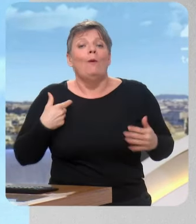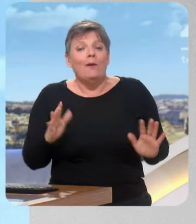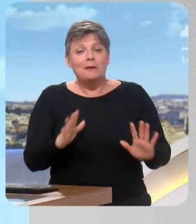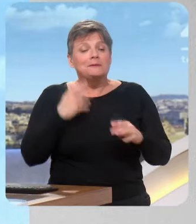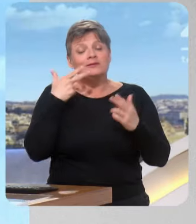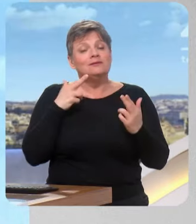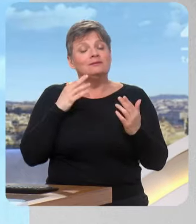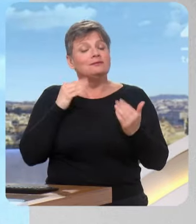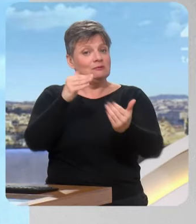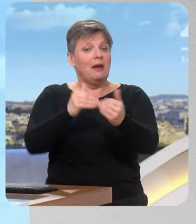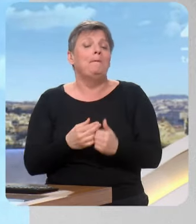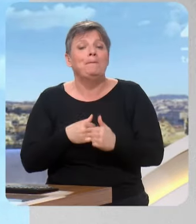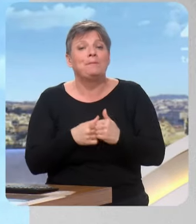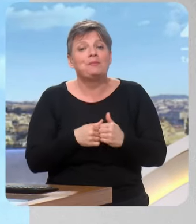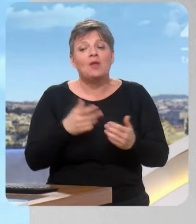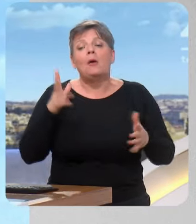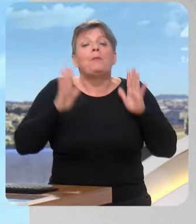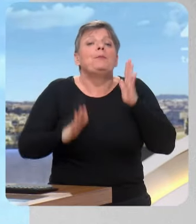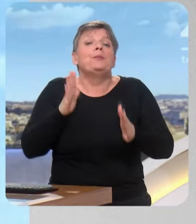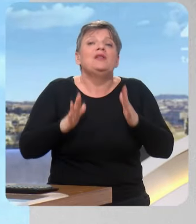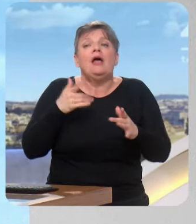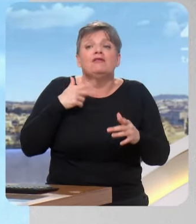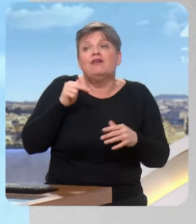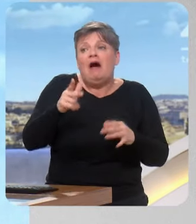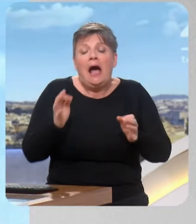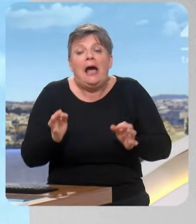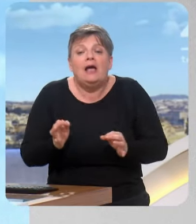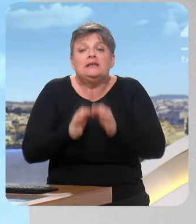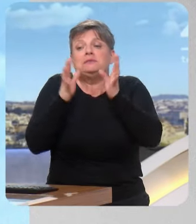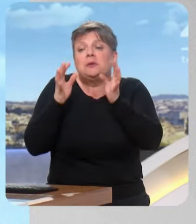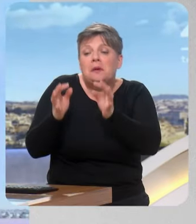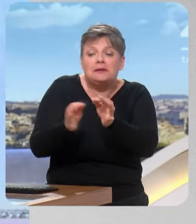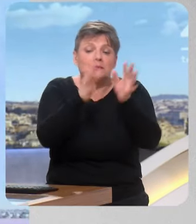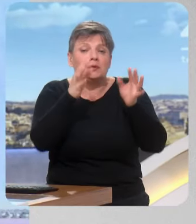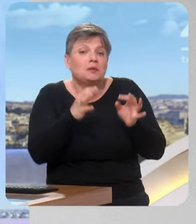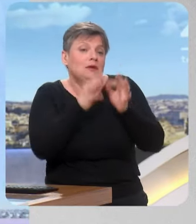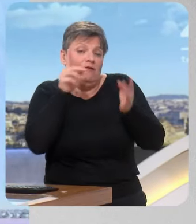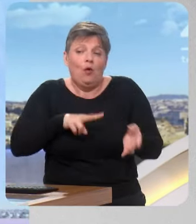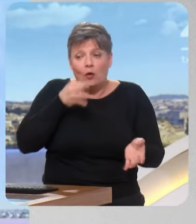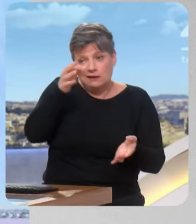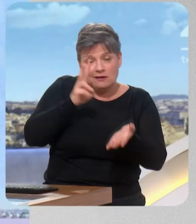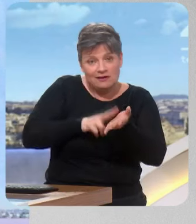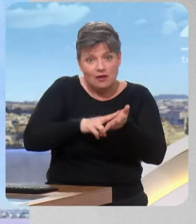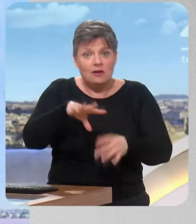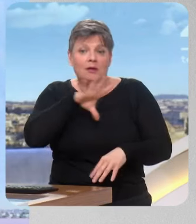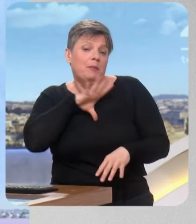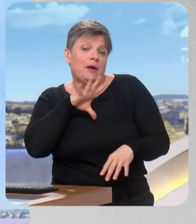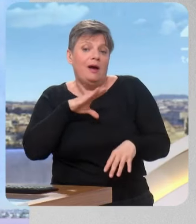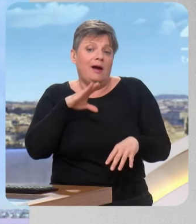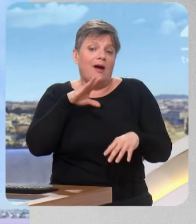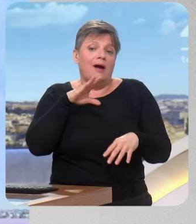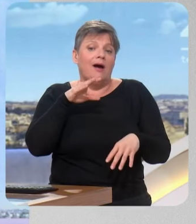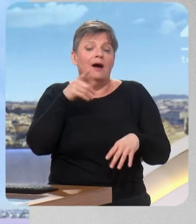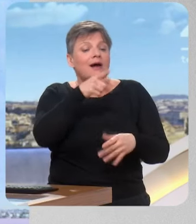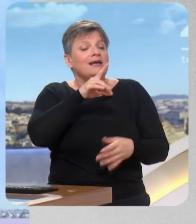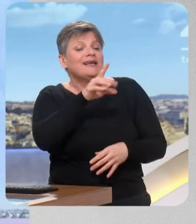qu'il y aura peut-être quelques exceptions, il faut dire la vérité. y aura peut-être quelques exceptions parce que la réalité, c'est que des clients ont quitté l'enseigne Casino tellement